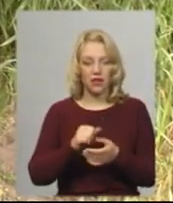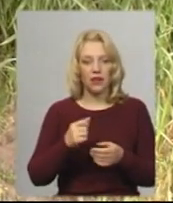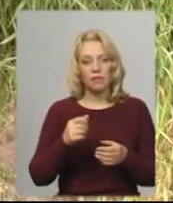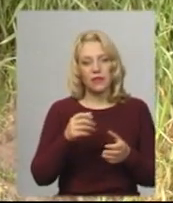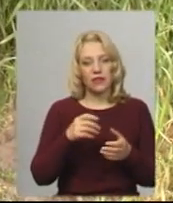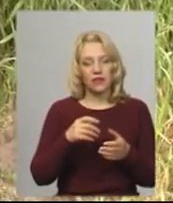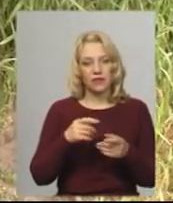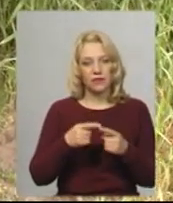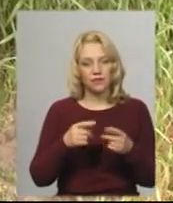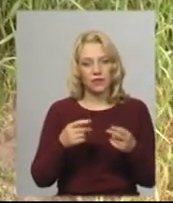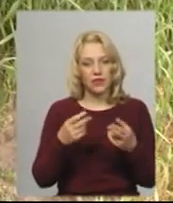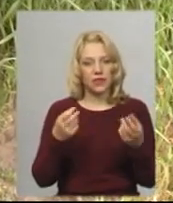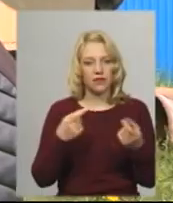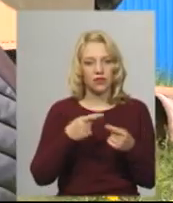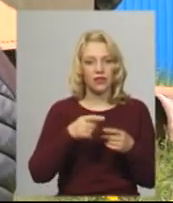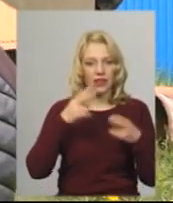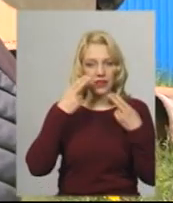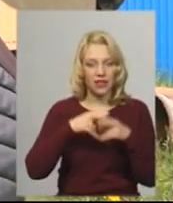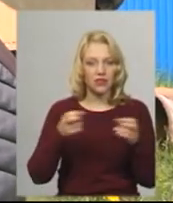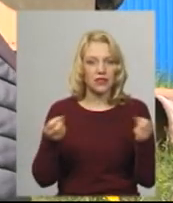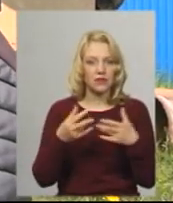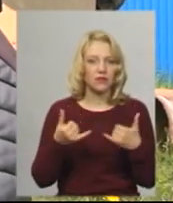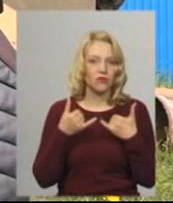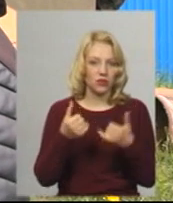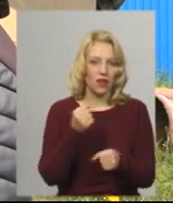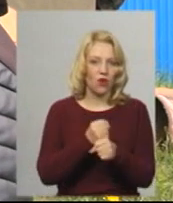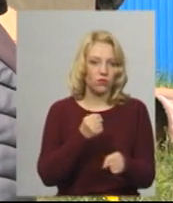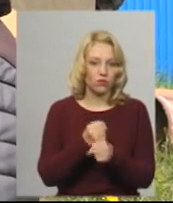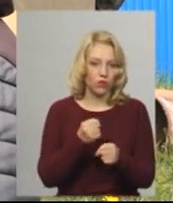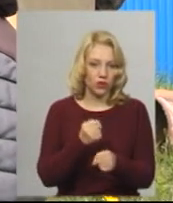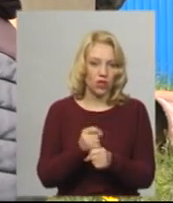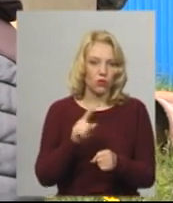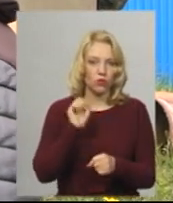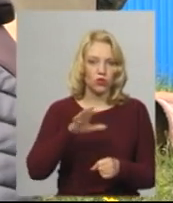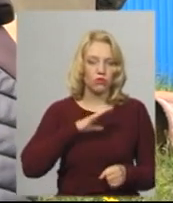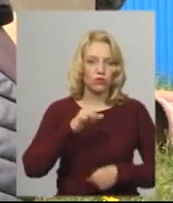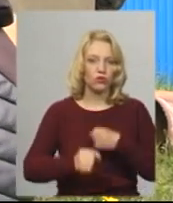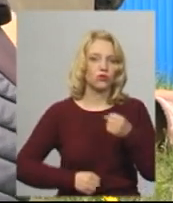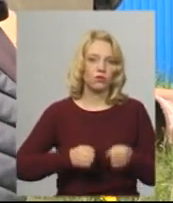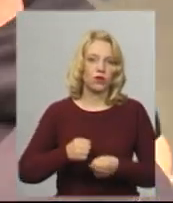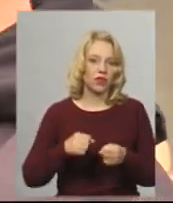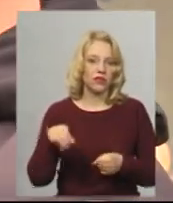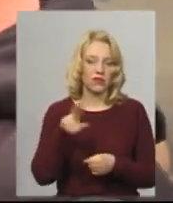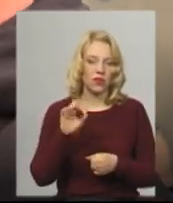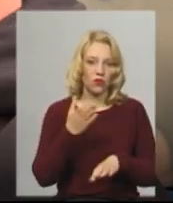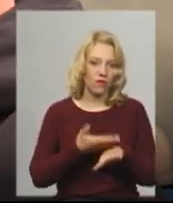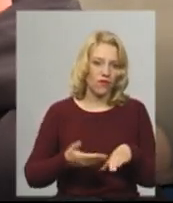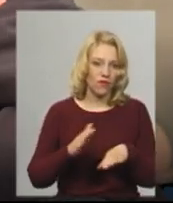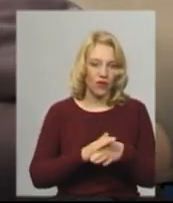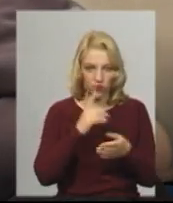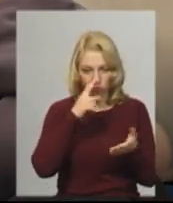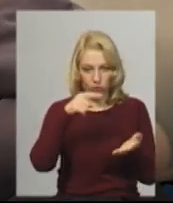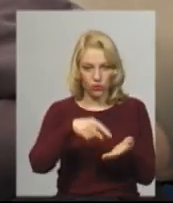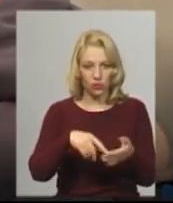і шукав техніку з високою прохідністю. Це машини для того, щоб можна було добратися до трубнодоступних